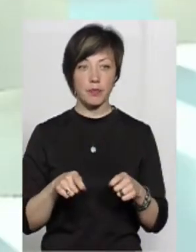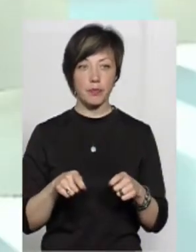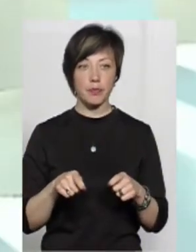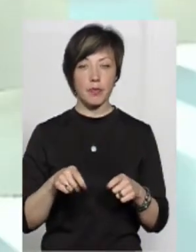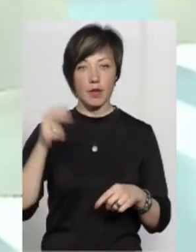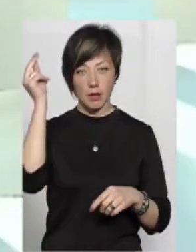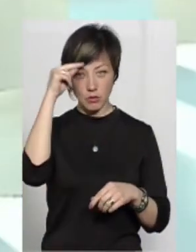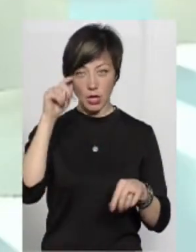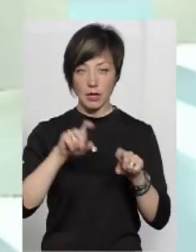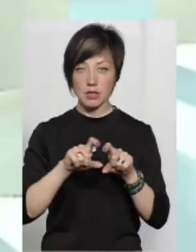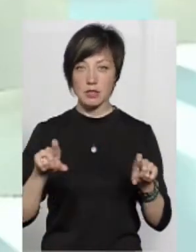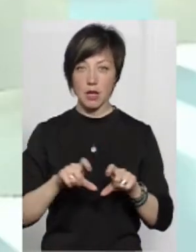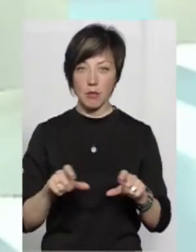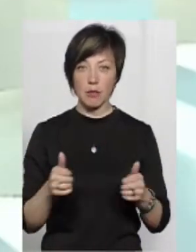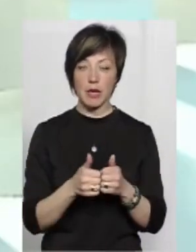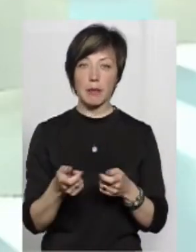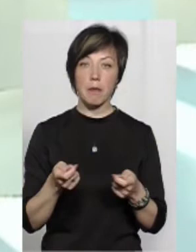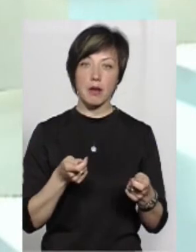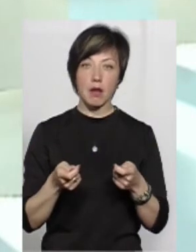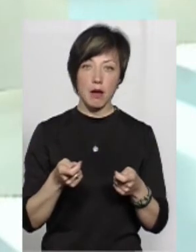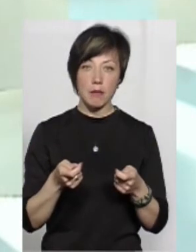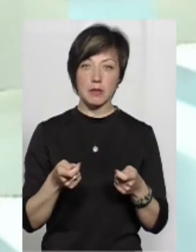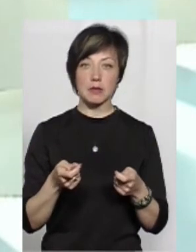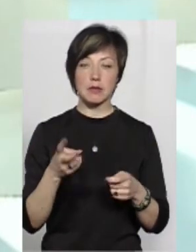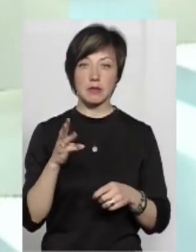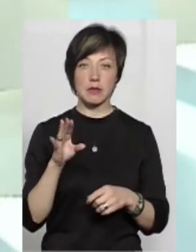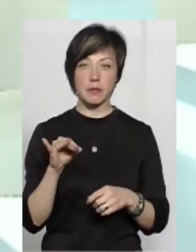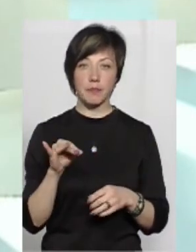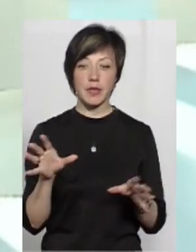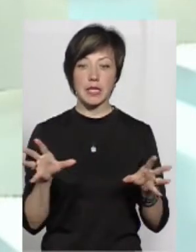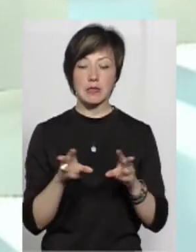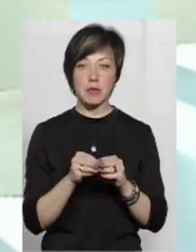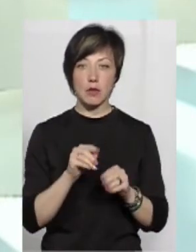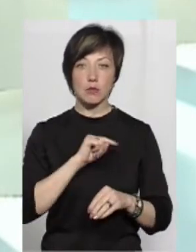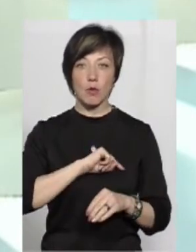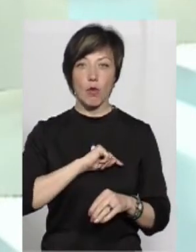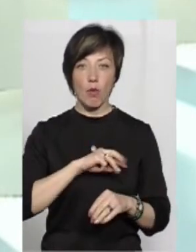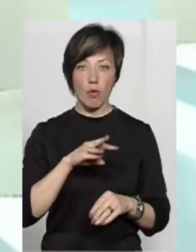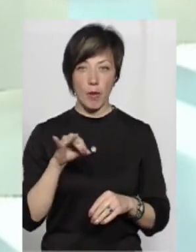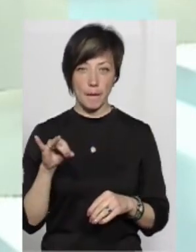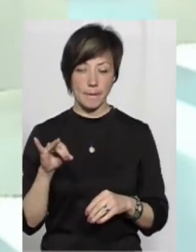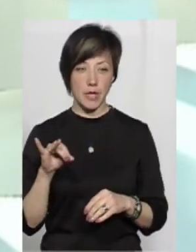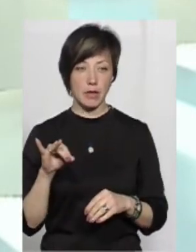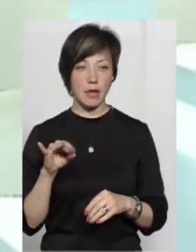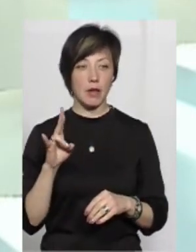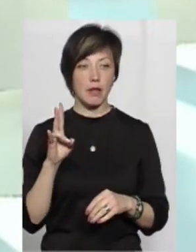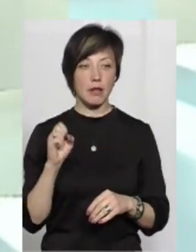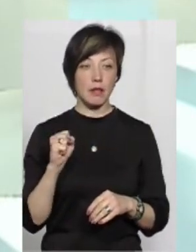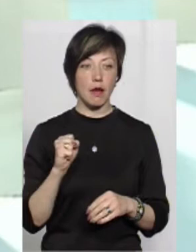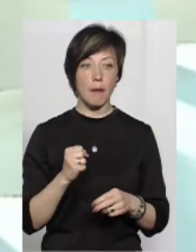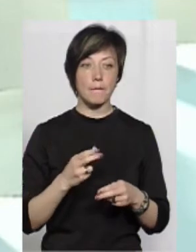в навчальних закладах, при департаменті, спільно з психологами, на